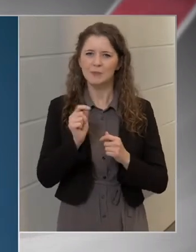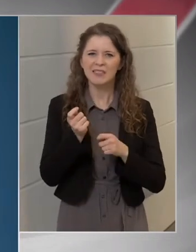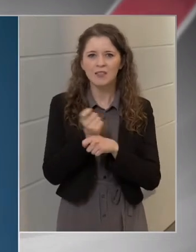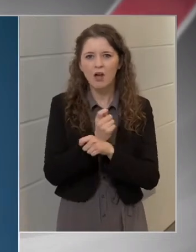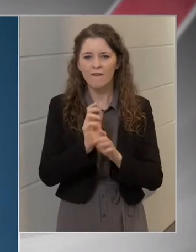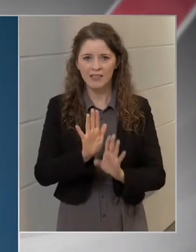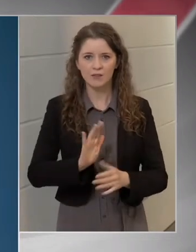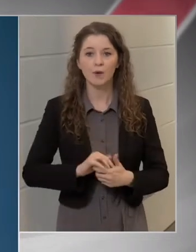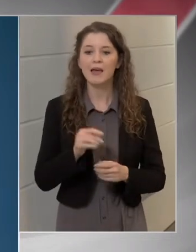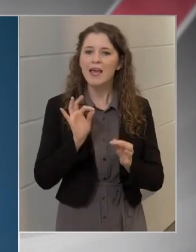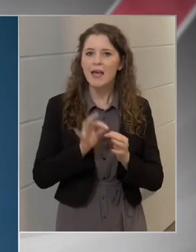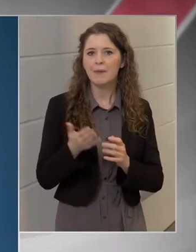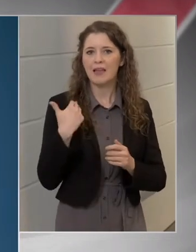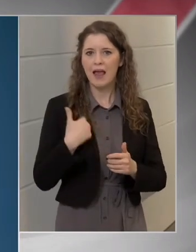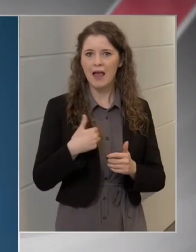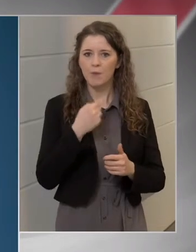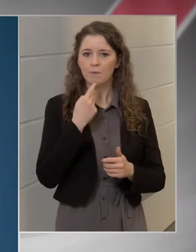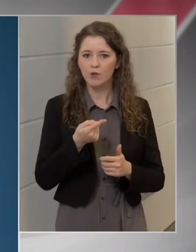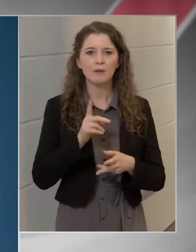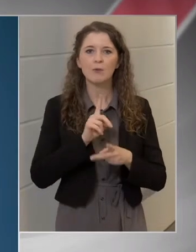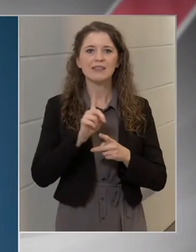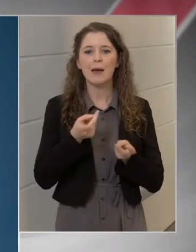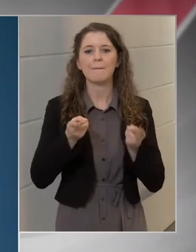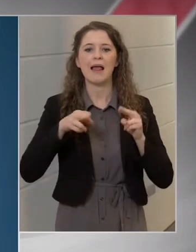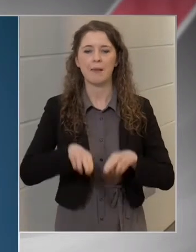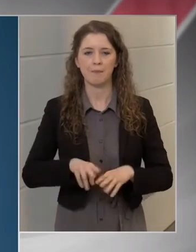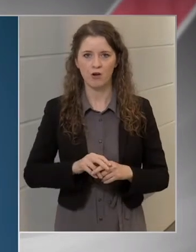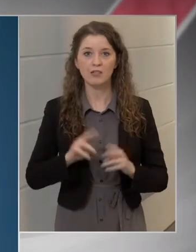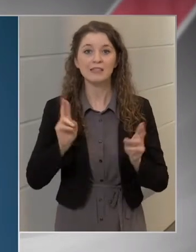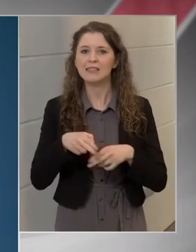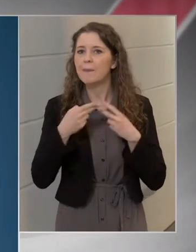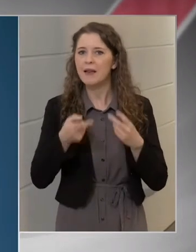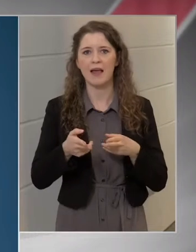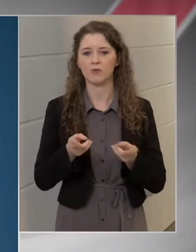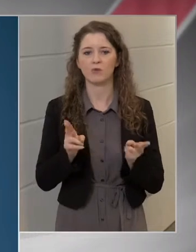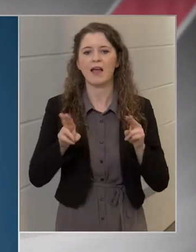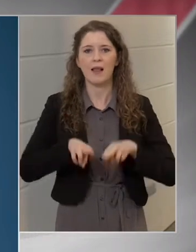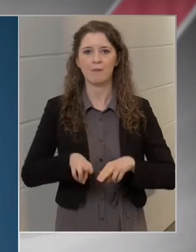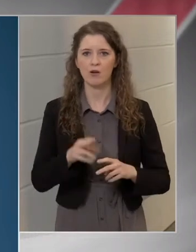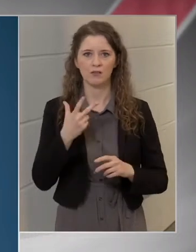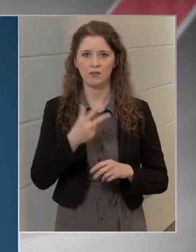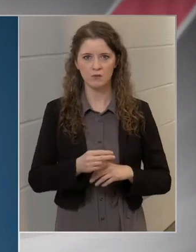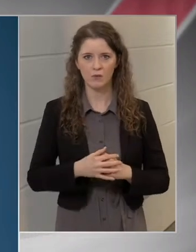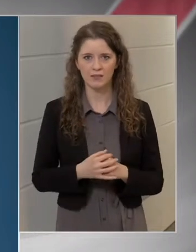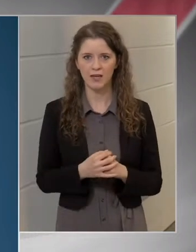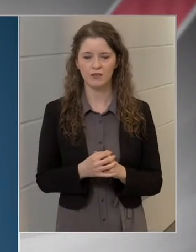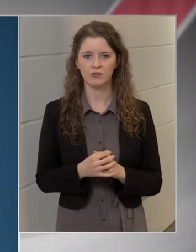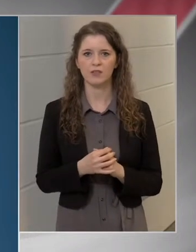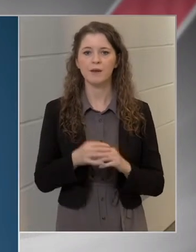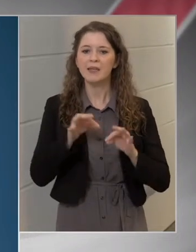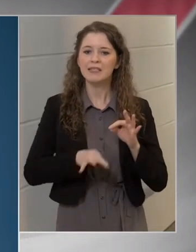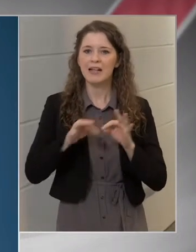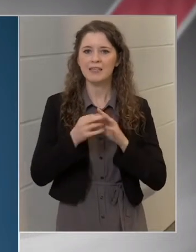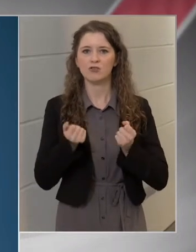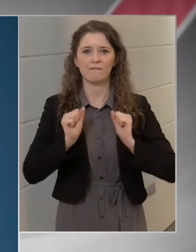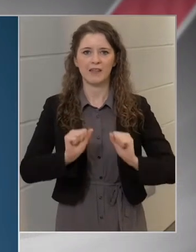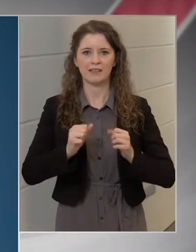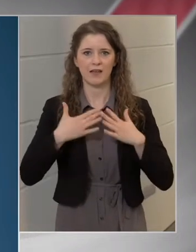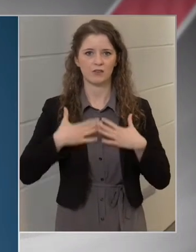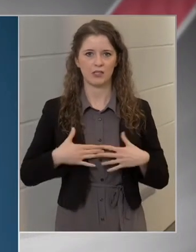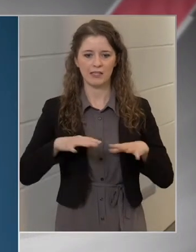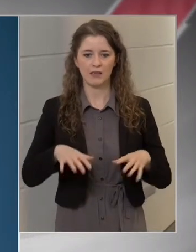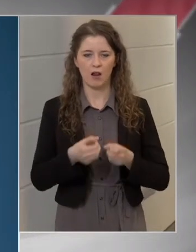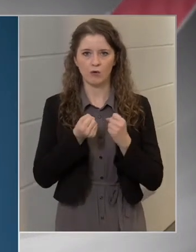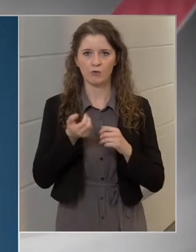imént mondtam, hogy nem marad el, nem maradhat el, hiszen a teljes immunitás kialakulásához